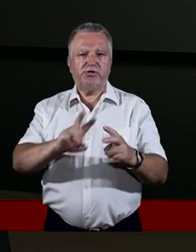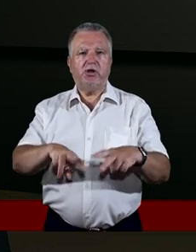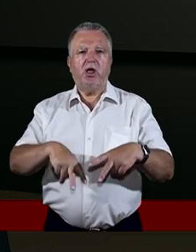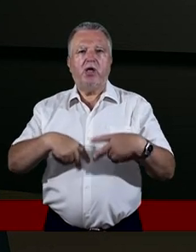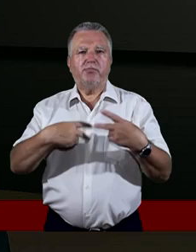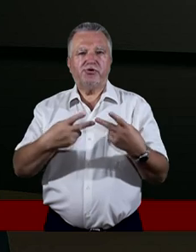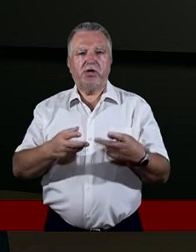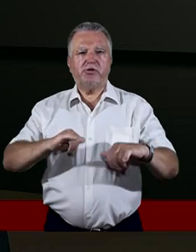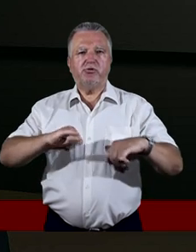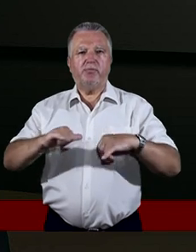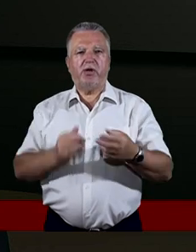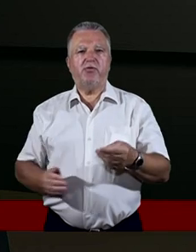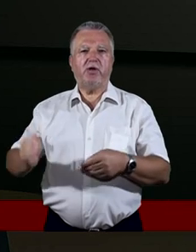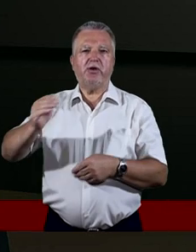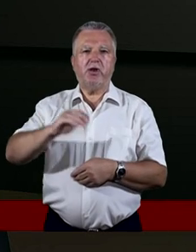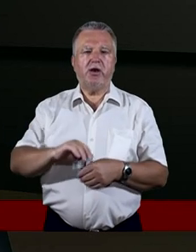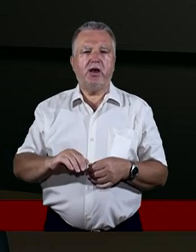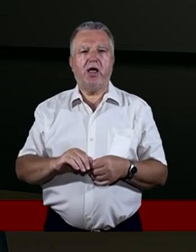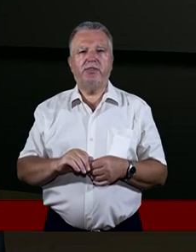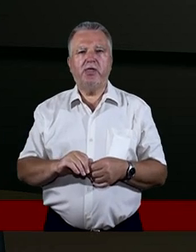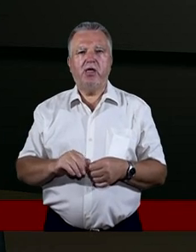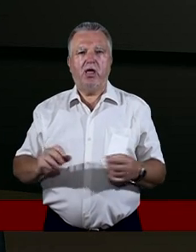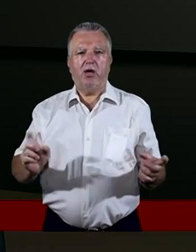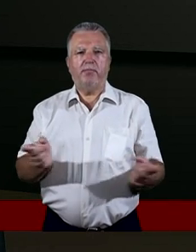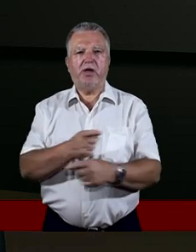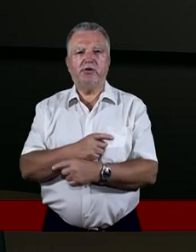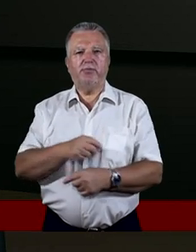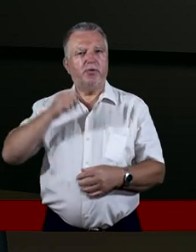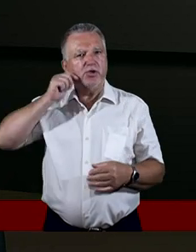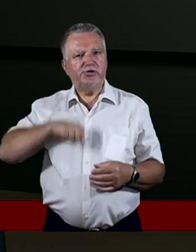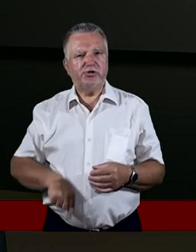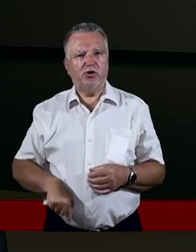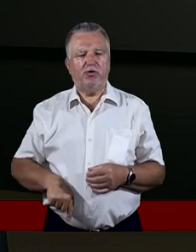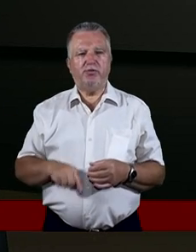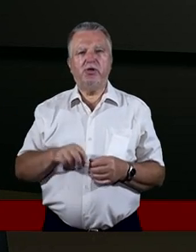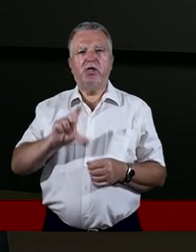przekazuje panowanie nad państwem swojemu synowi Salomonowi.